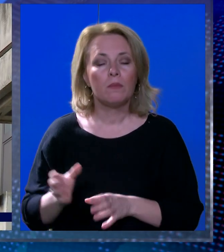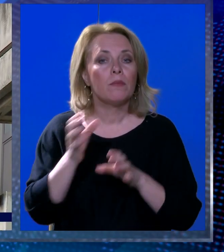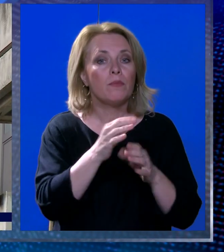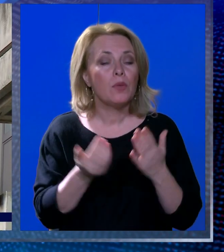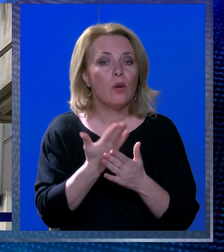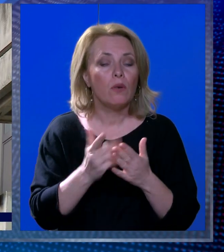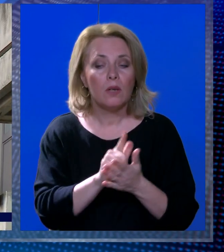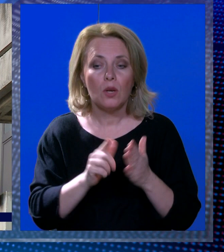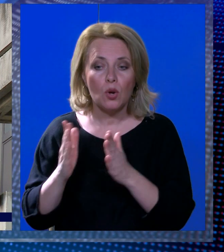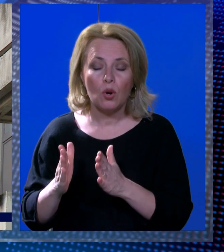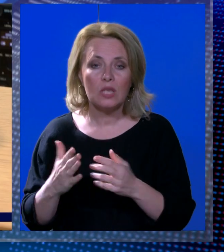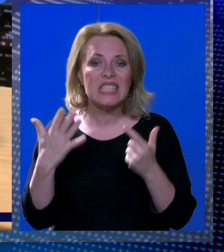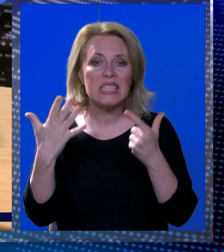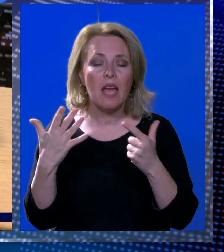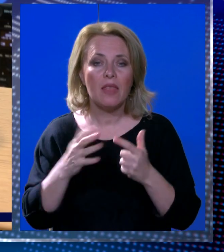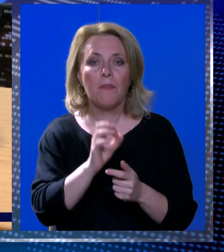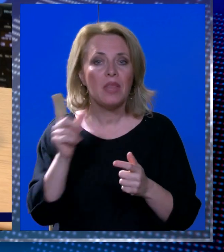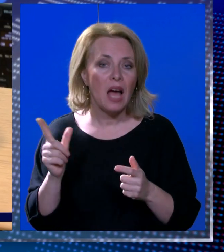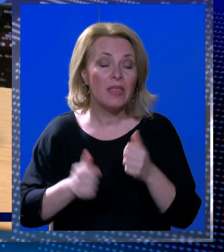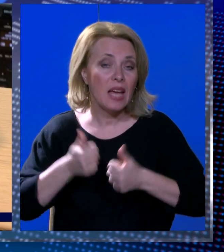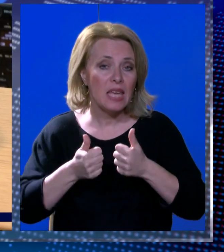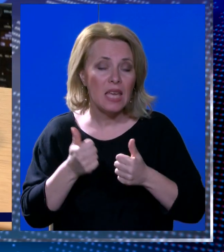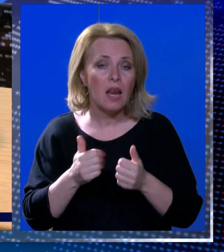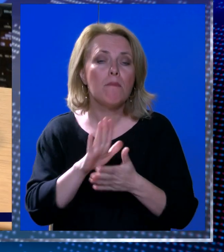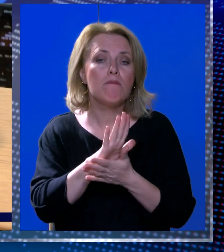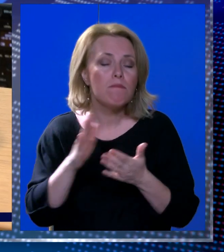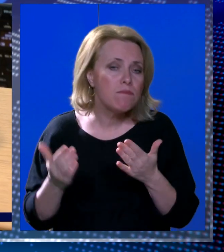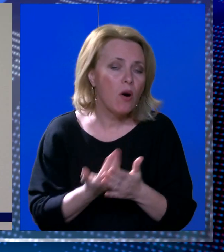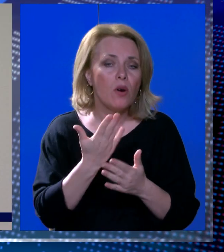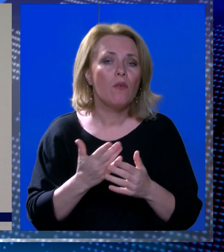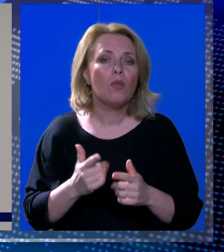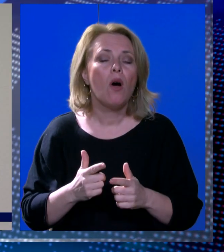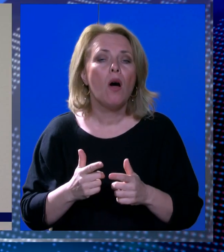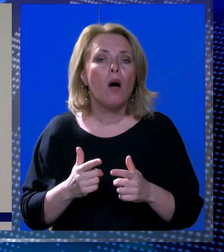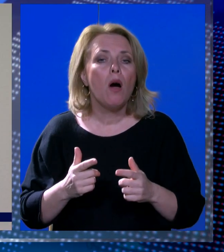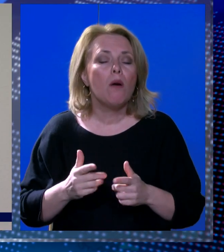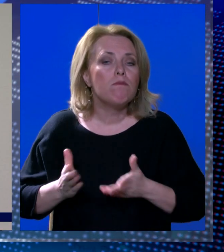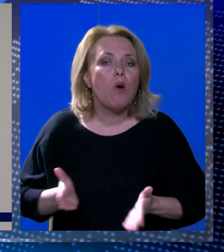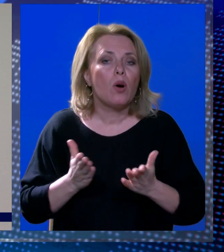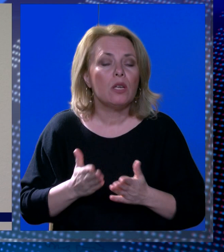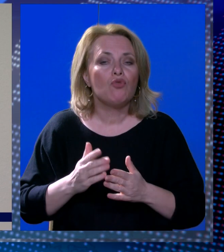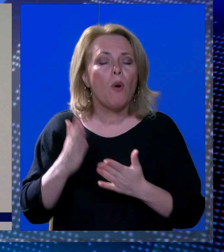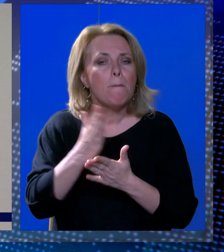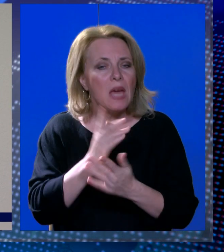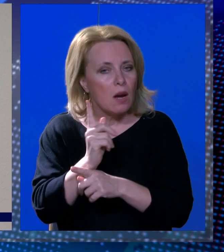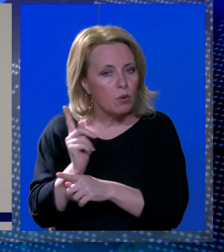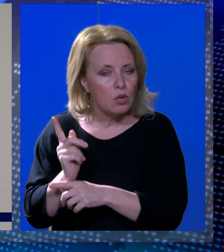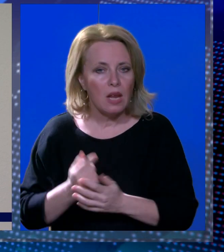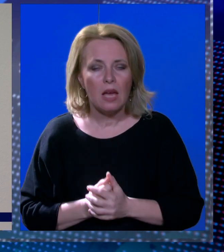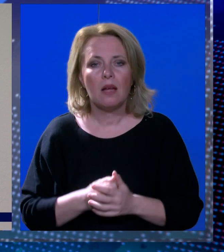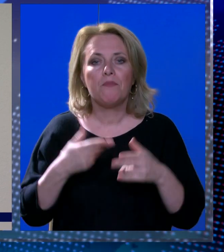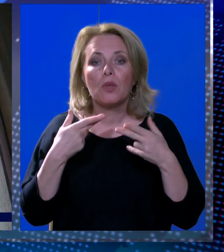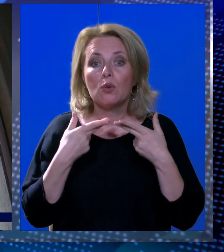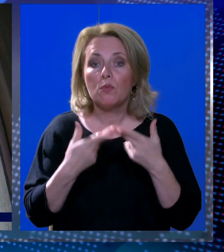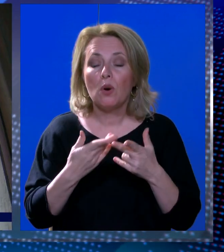Postavljen je novi rok od tjedan dana ili u protivnom pokreću nove mjere upozorenja. Poruka je ovo koje je u druga Hrvatskih sudaca uputila Vladi